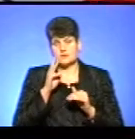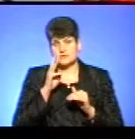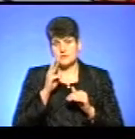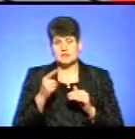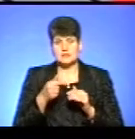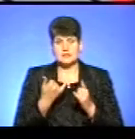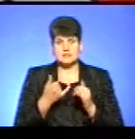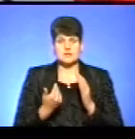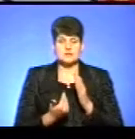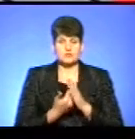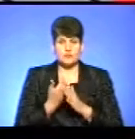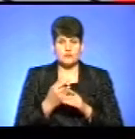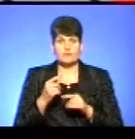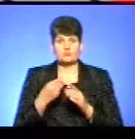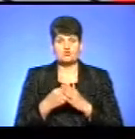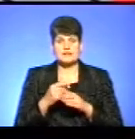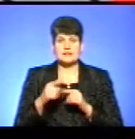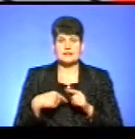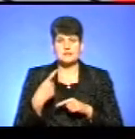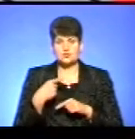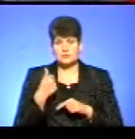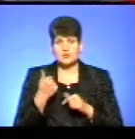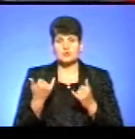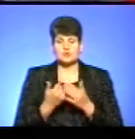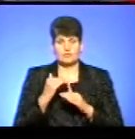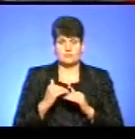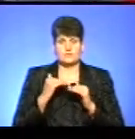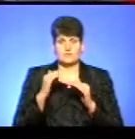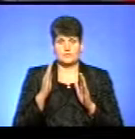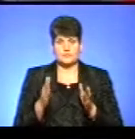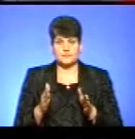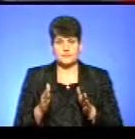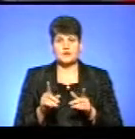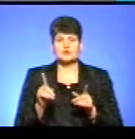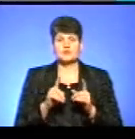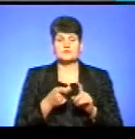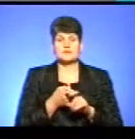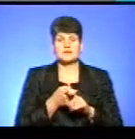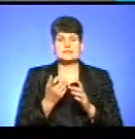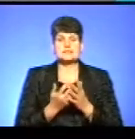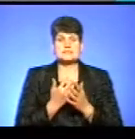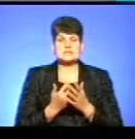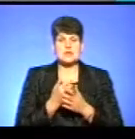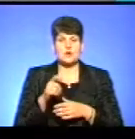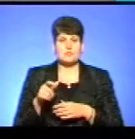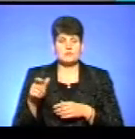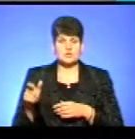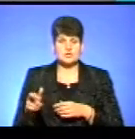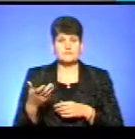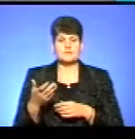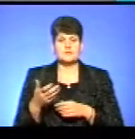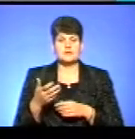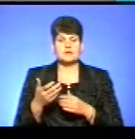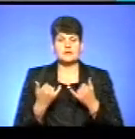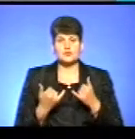і зараз знову плануємо в бюджеті на наступний рік він знову підвищений. Також щодо заробітчан, я розумію, що питання до міністра соціальної притики швидше, ніж до вас.